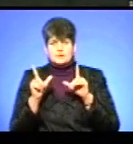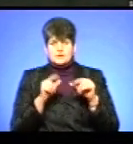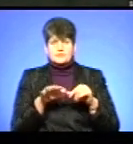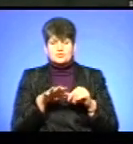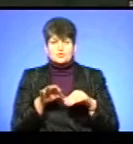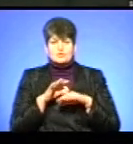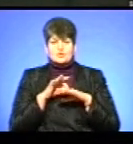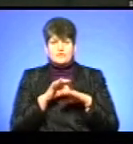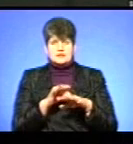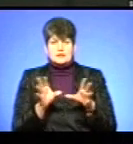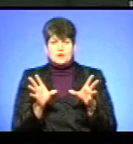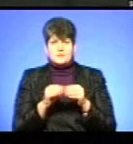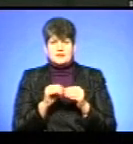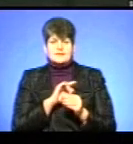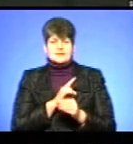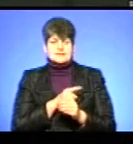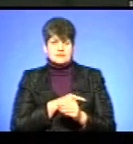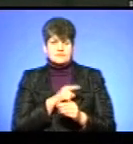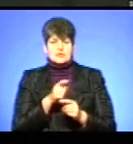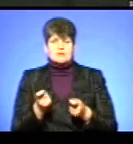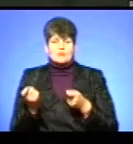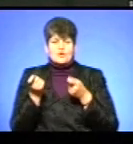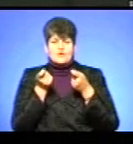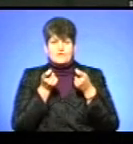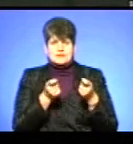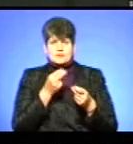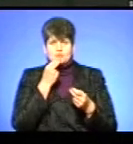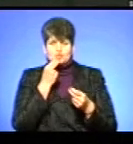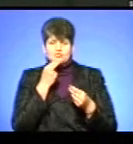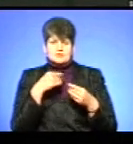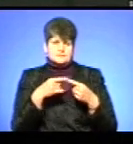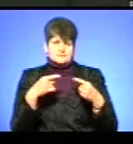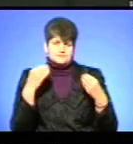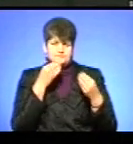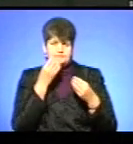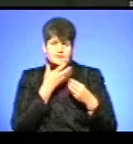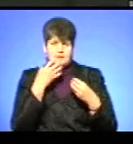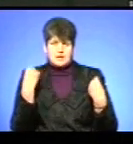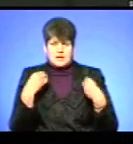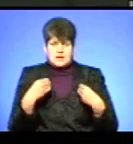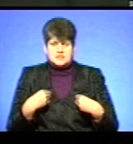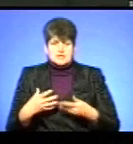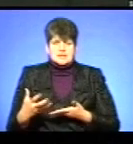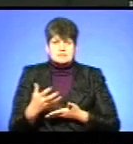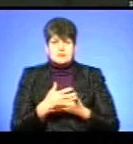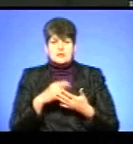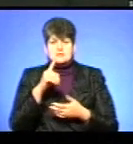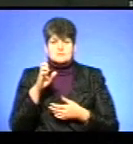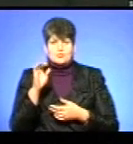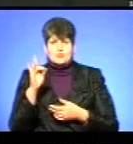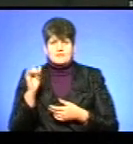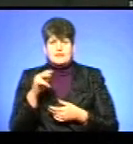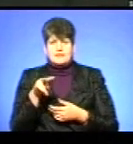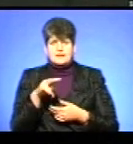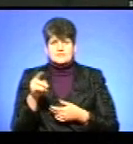проведення операції об'єднаних сил. Вони повезли бійцям продукти, засоби гігієни та теплі речі, які збирали у Зборові, Ланівцях